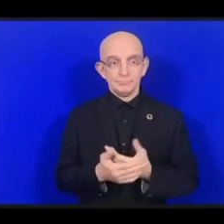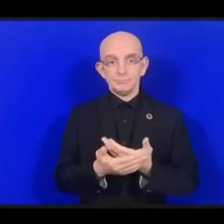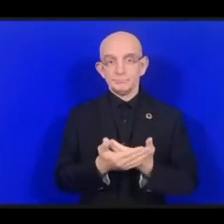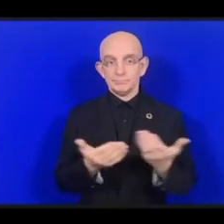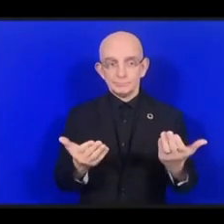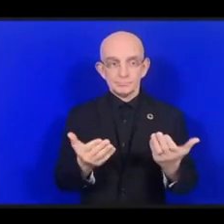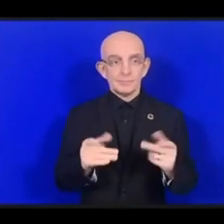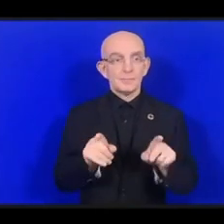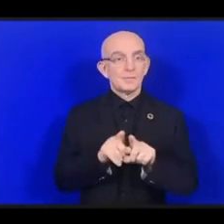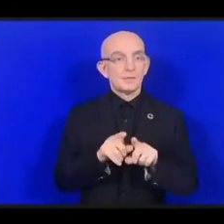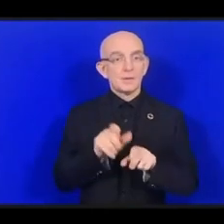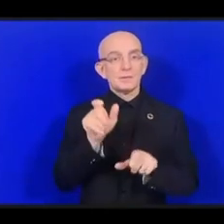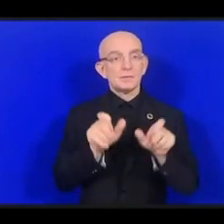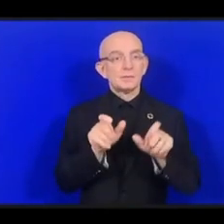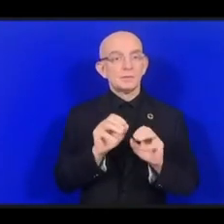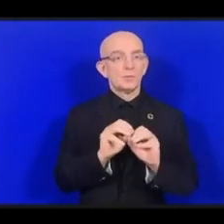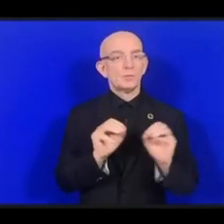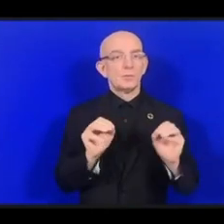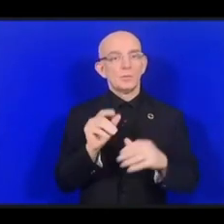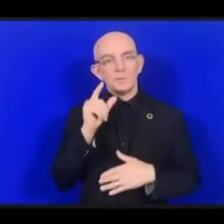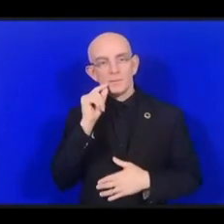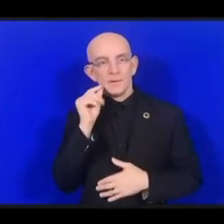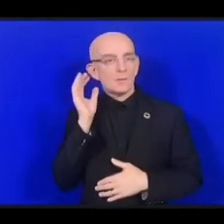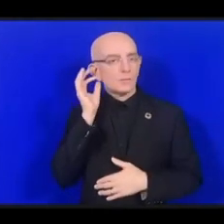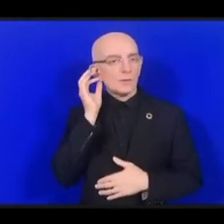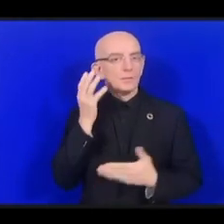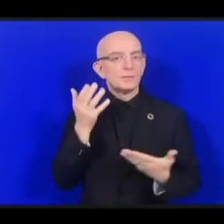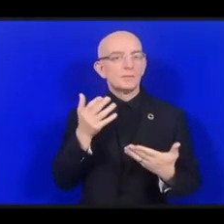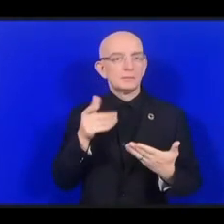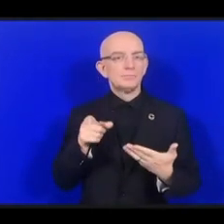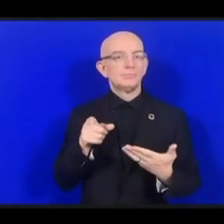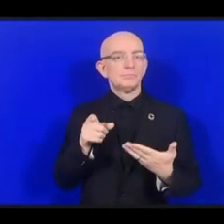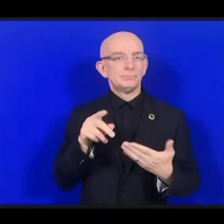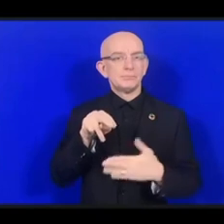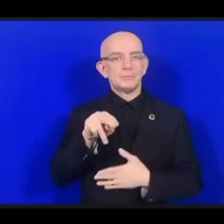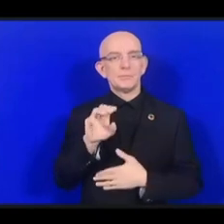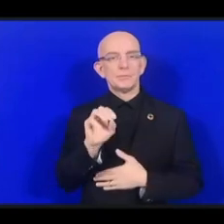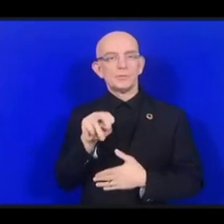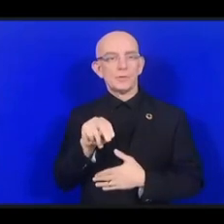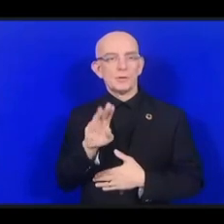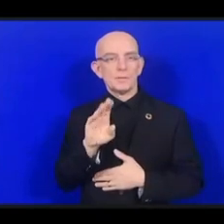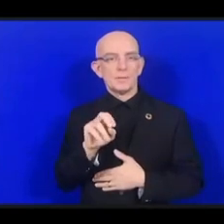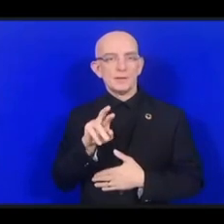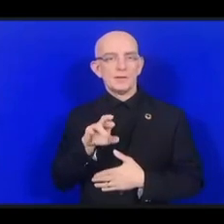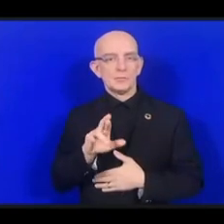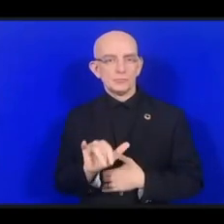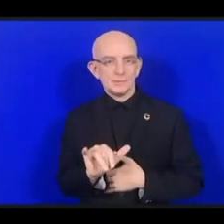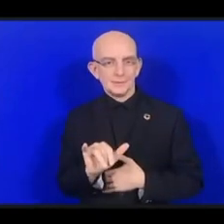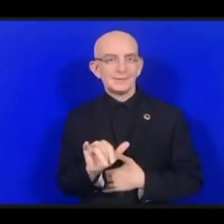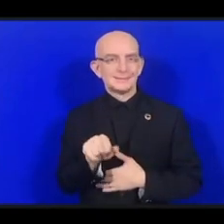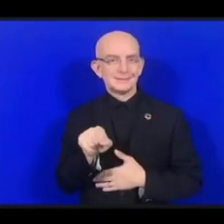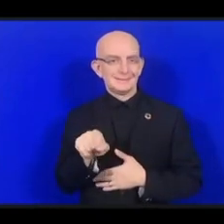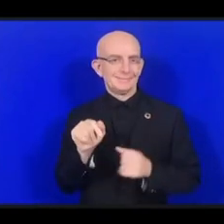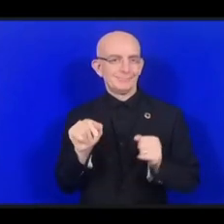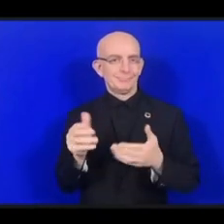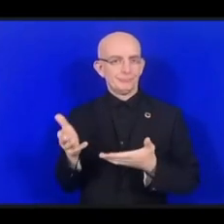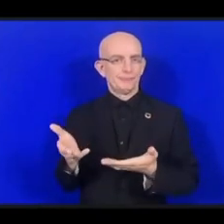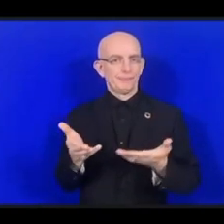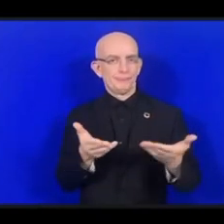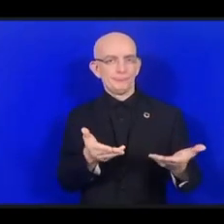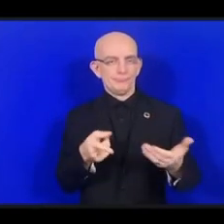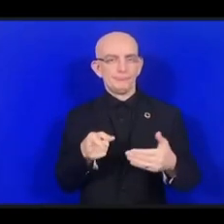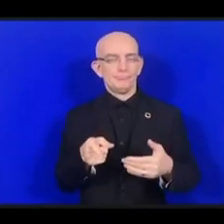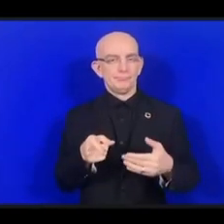День, когда мы, наконец, привыкли к японскому часовому поясу.